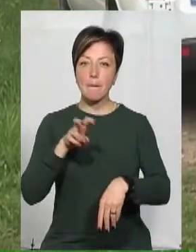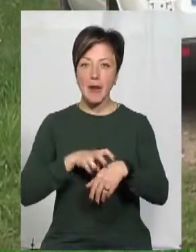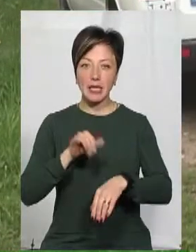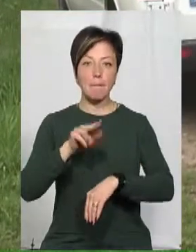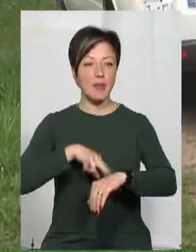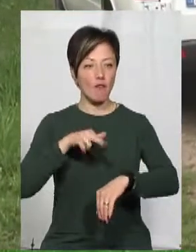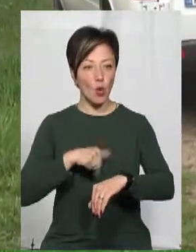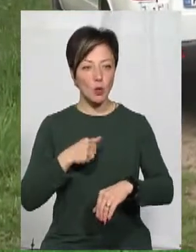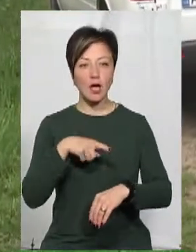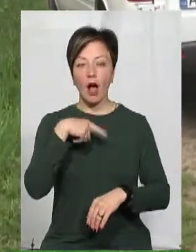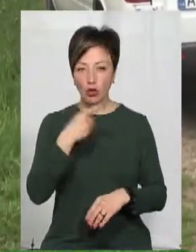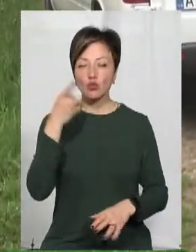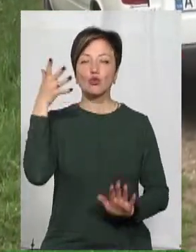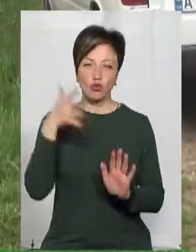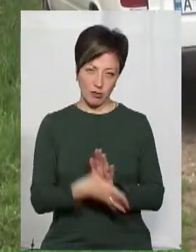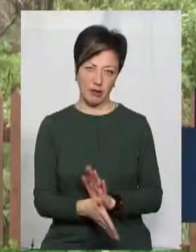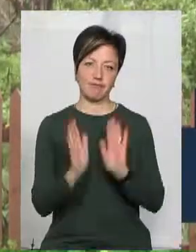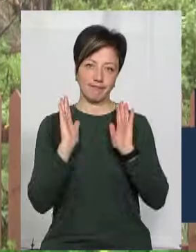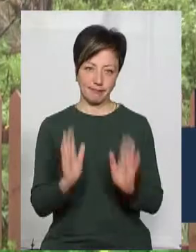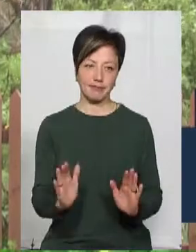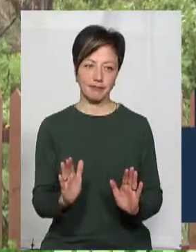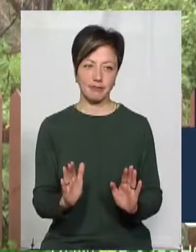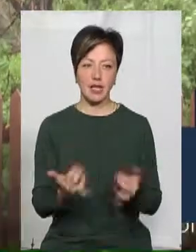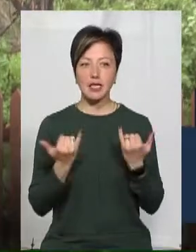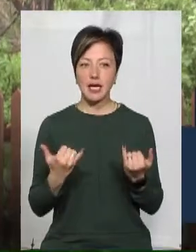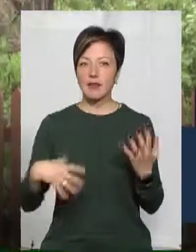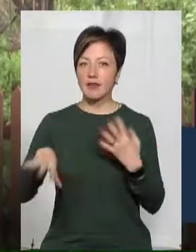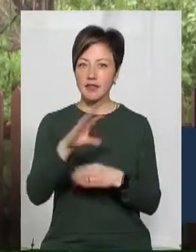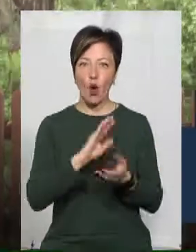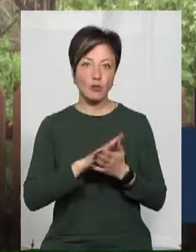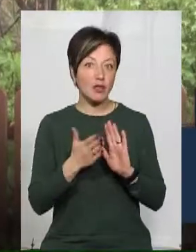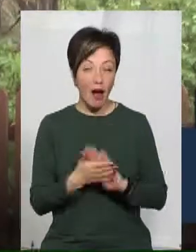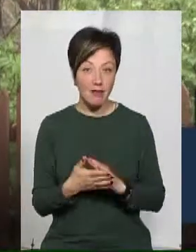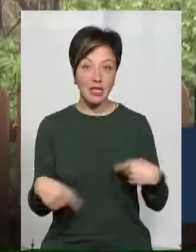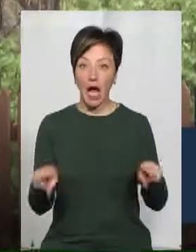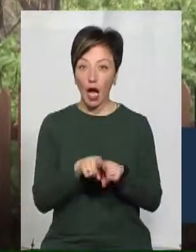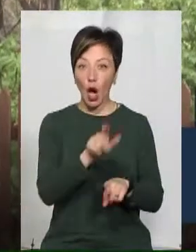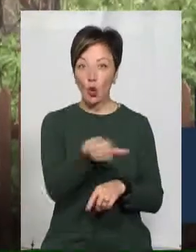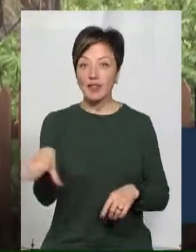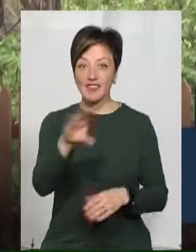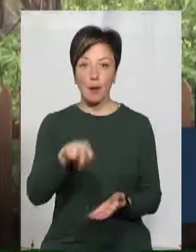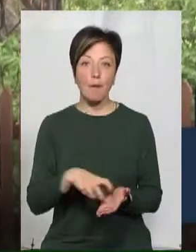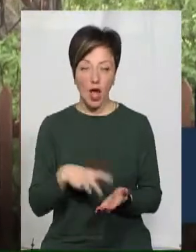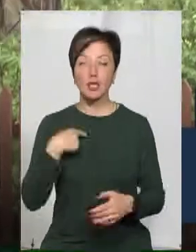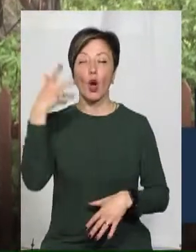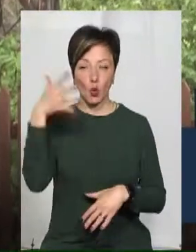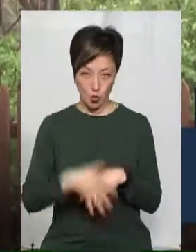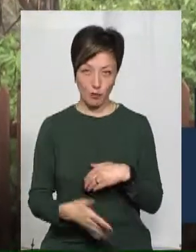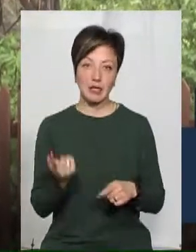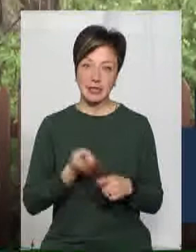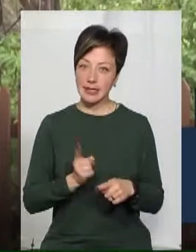правоохоронці. Петро каже, з розумінням до цього ставиться. Зараз таке остоятельство, люди всі бояться. Я розумію, це